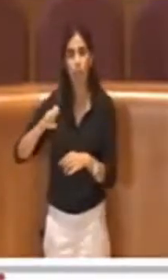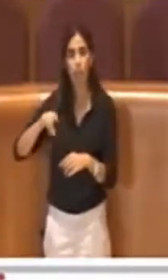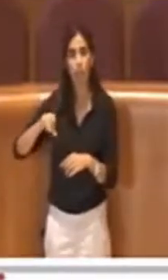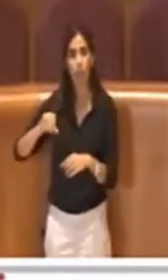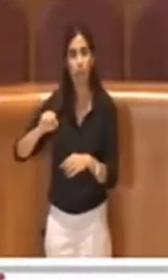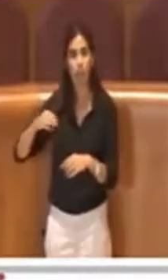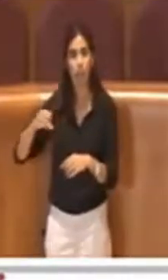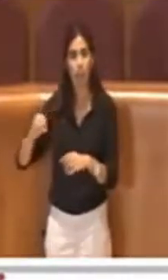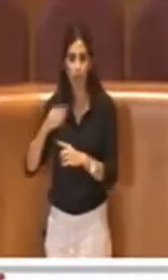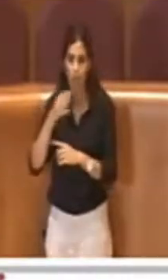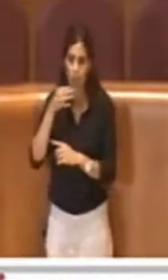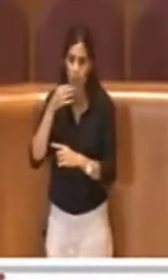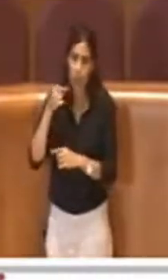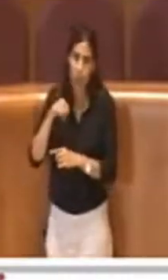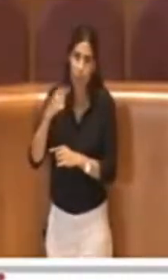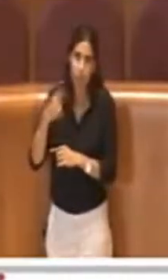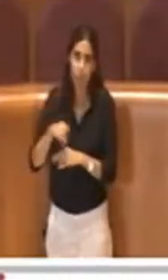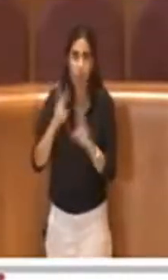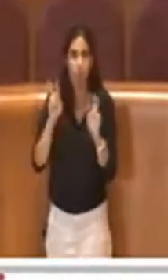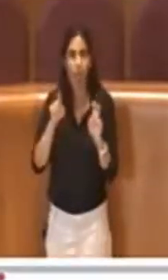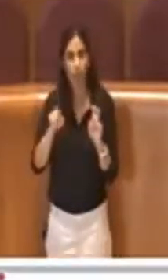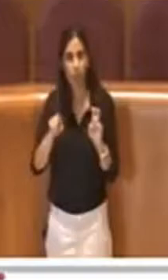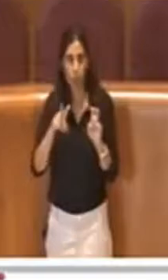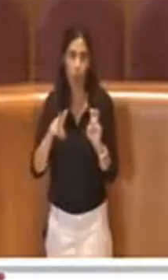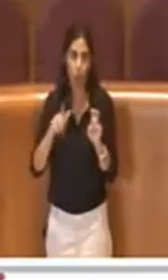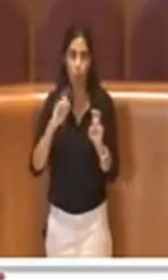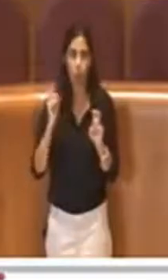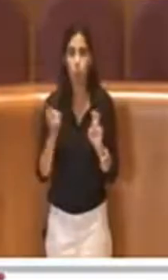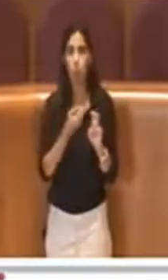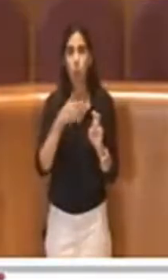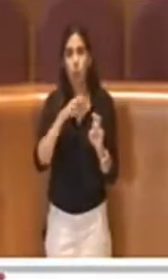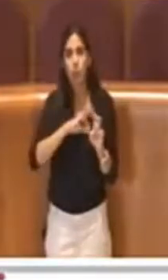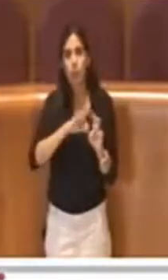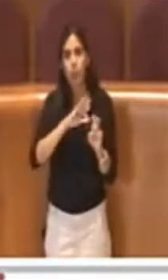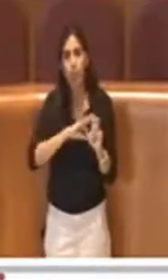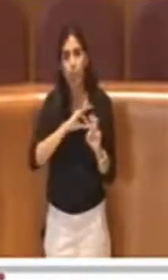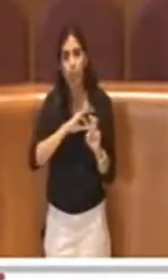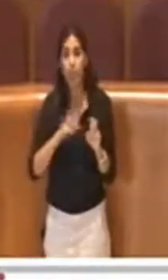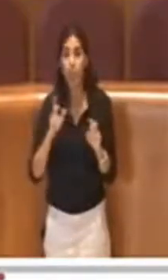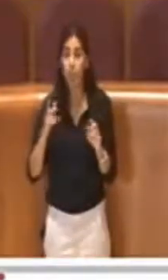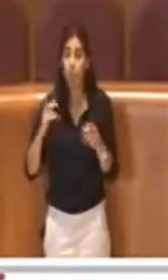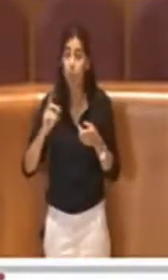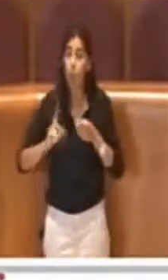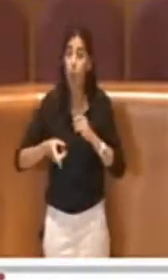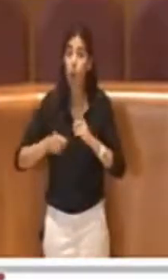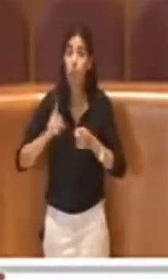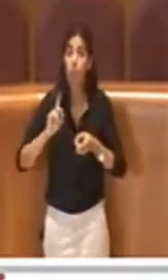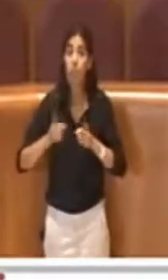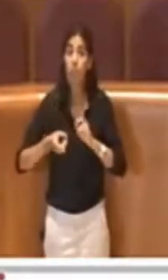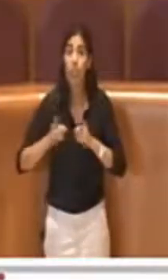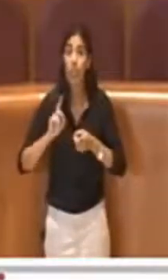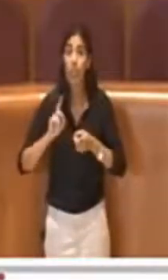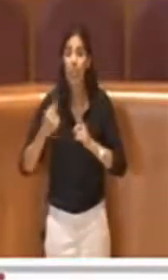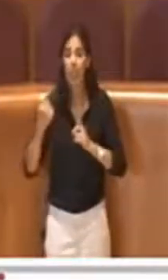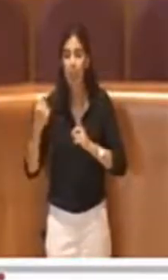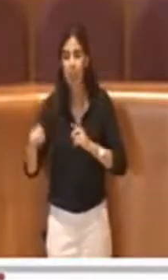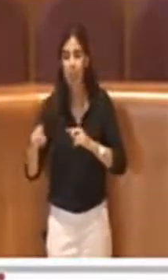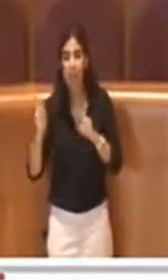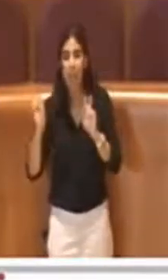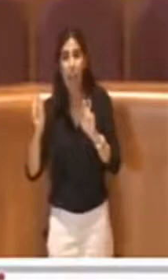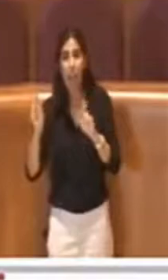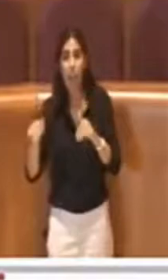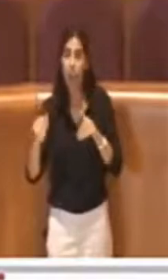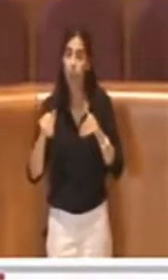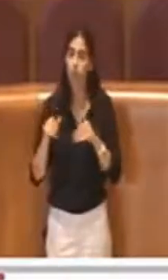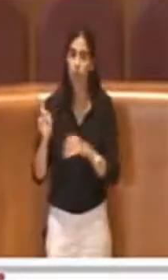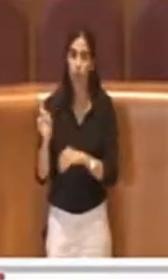trasversalità su questa questione, la politica non si sfila da questo tema, un tema comunque